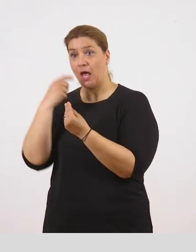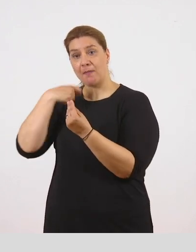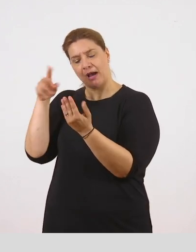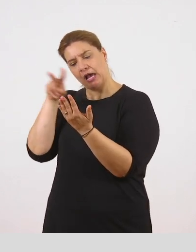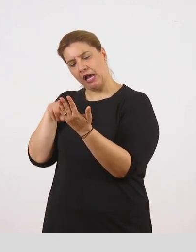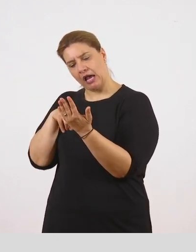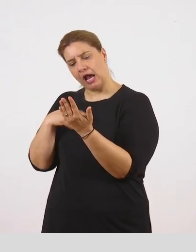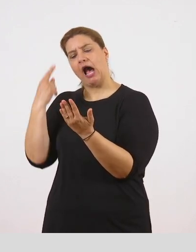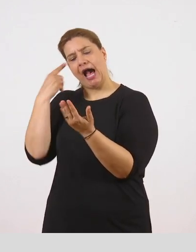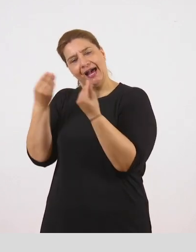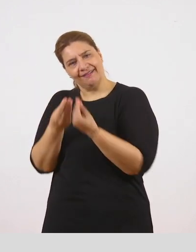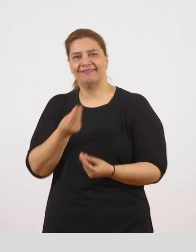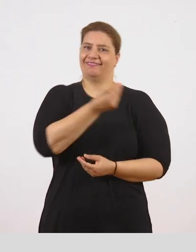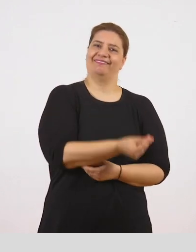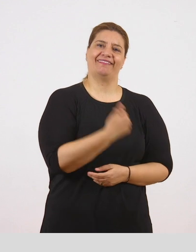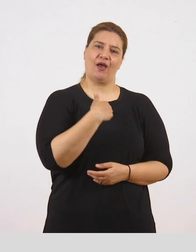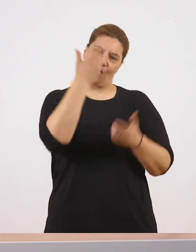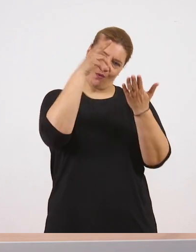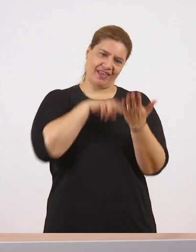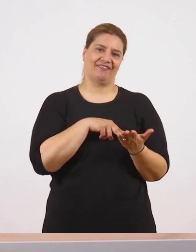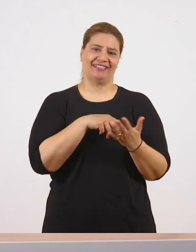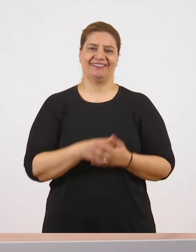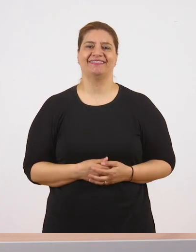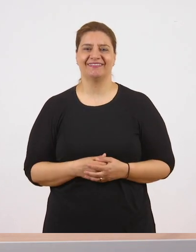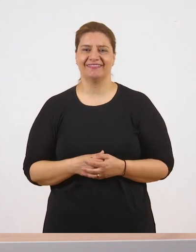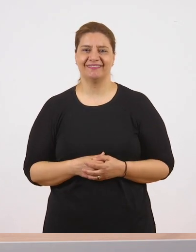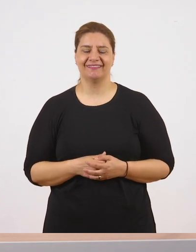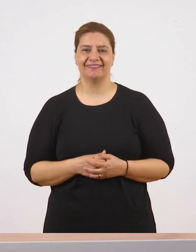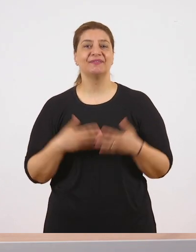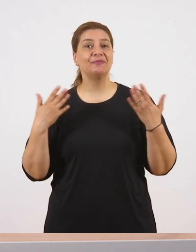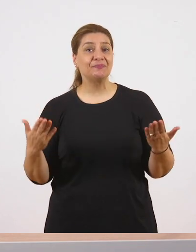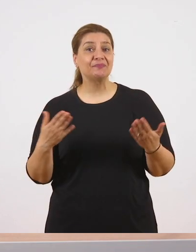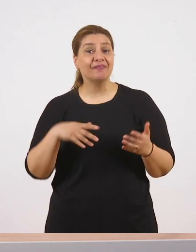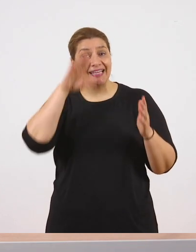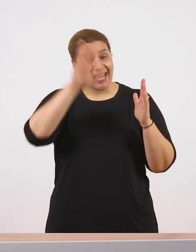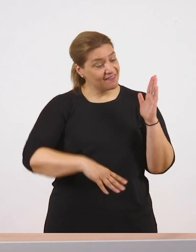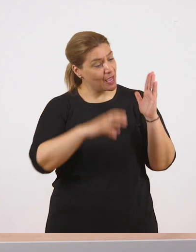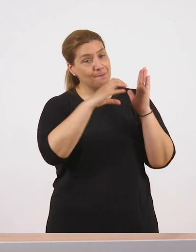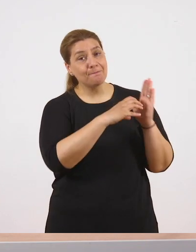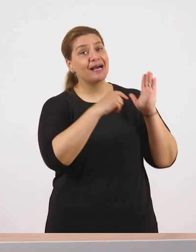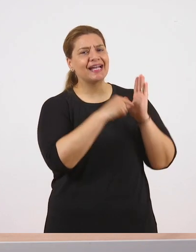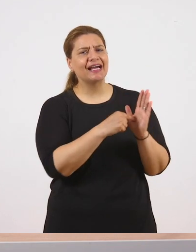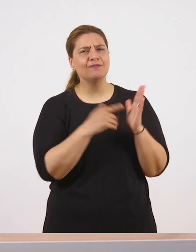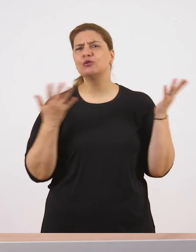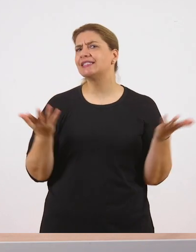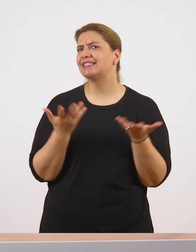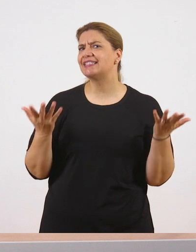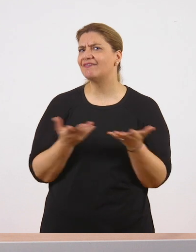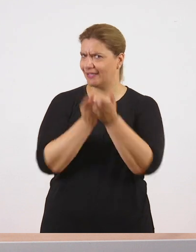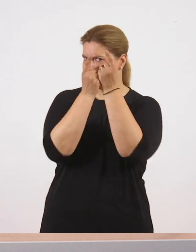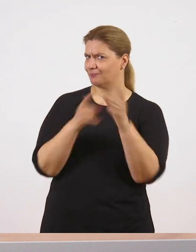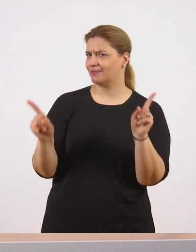ενδιέφεραν, τα έδινε και σε μένα να τα διαβάσω. Εδώ παιδιά, σε αυτή την τελευταία παράγραφο συμβαίνει κάτι